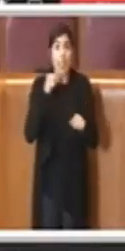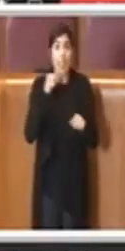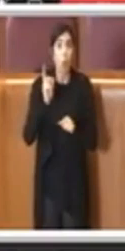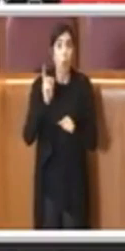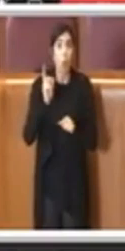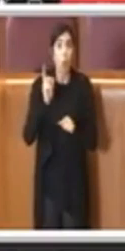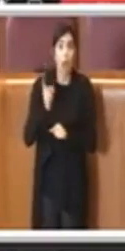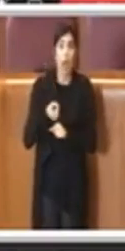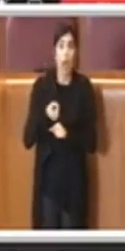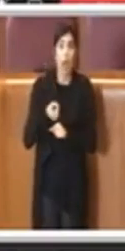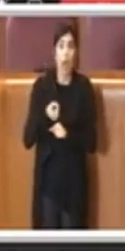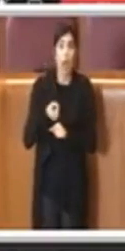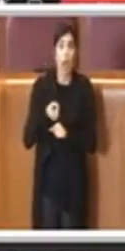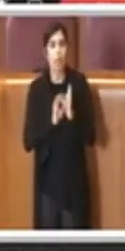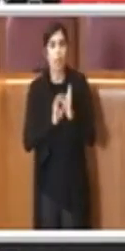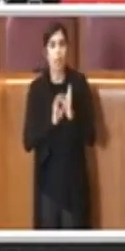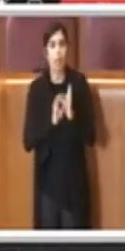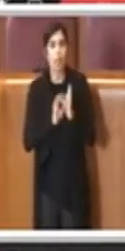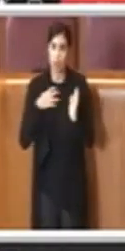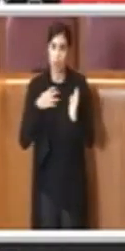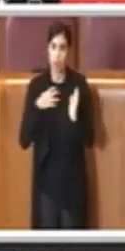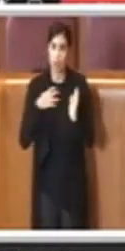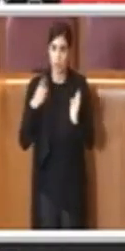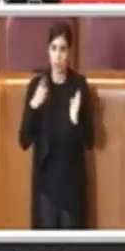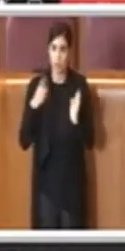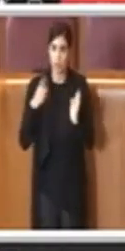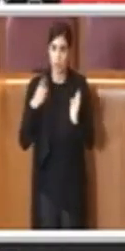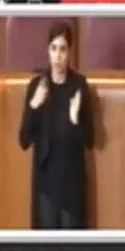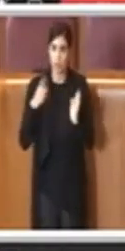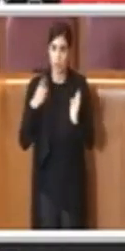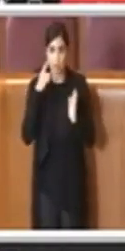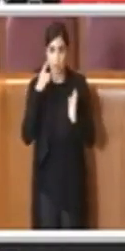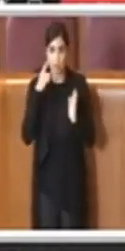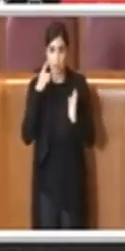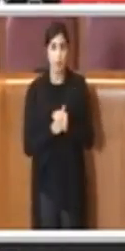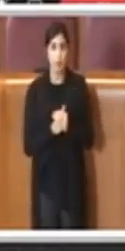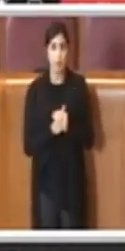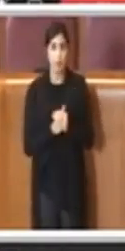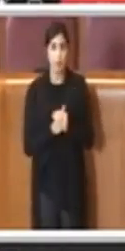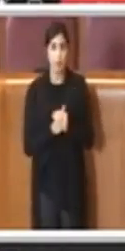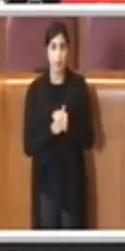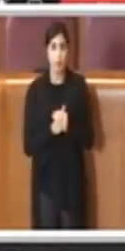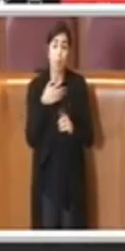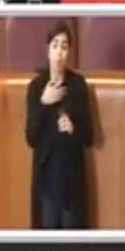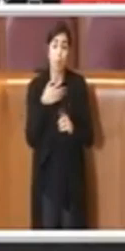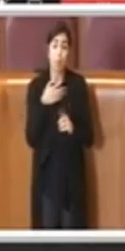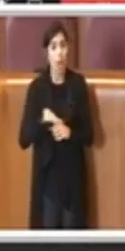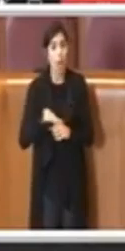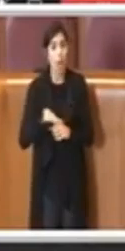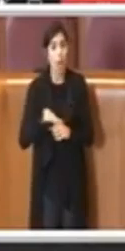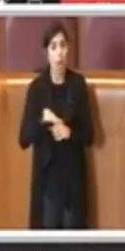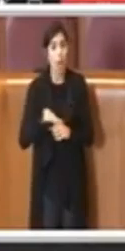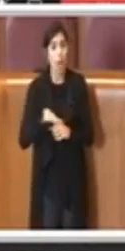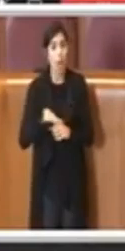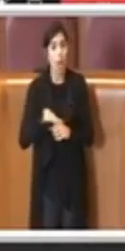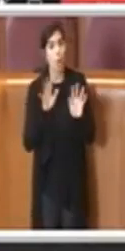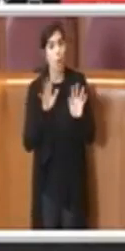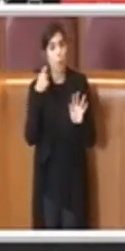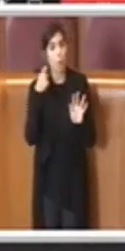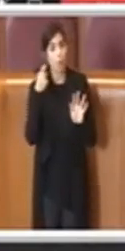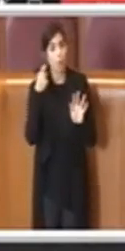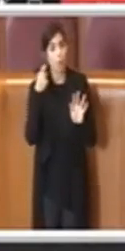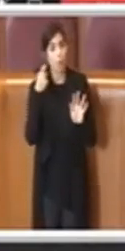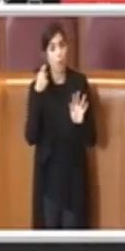e consapevoli e in particolare nell'ambito cinematografico chiare